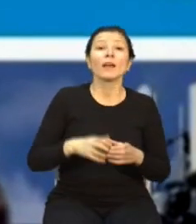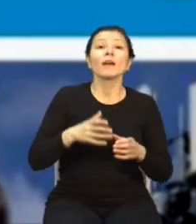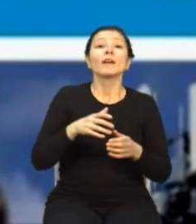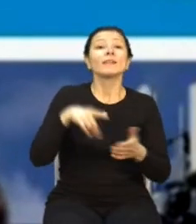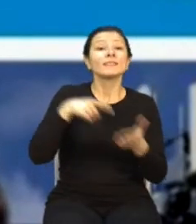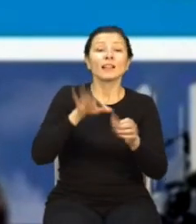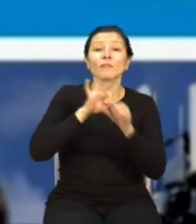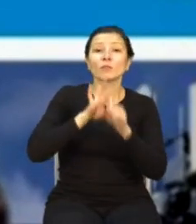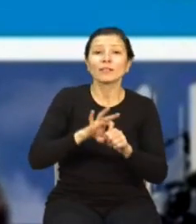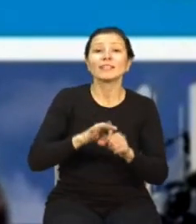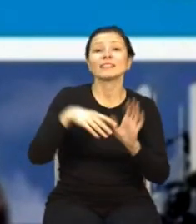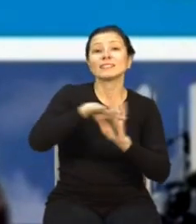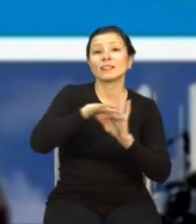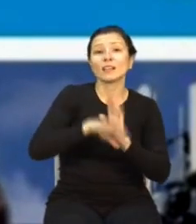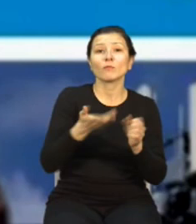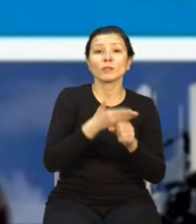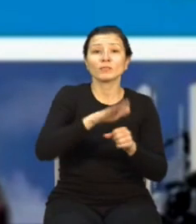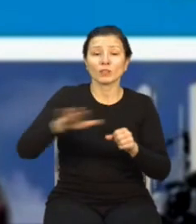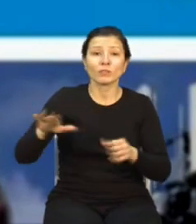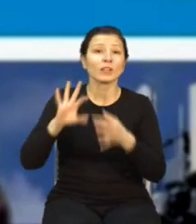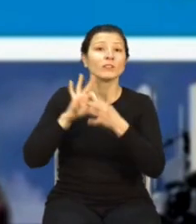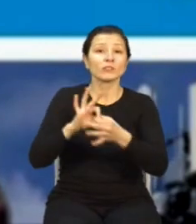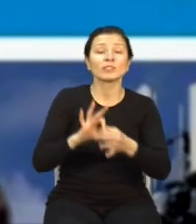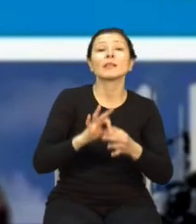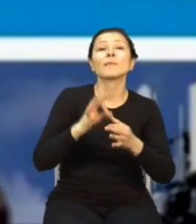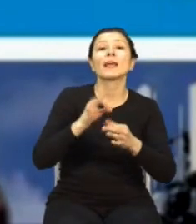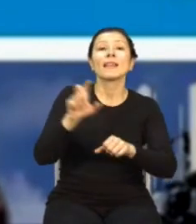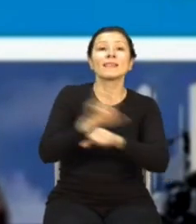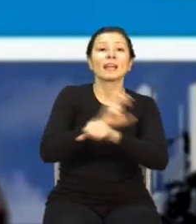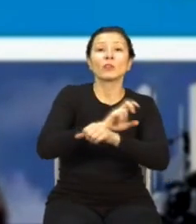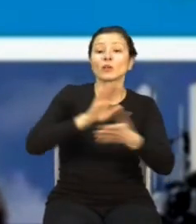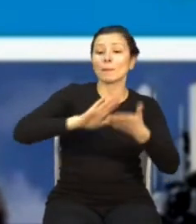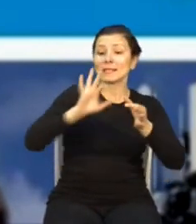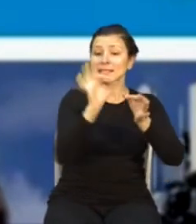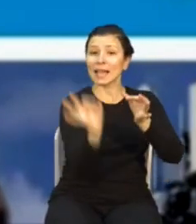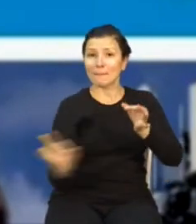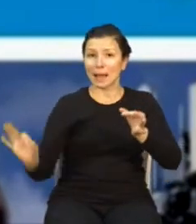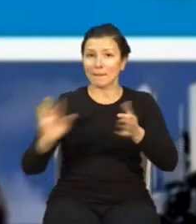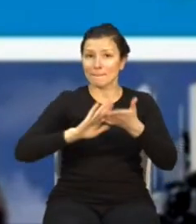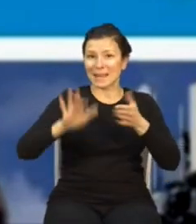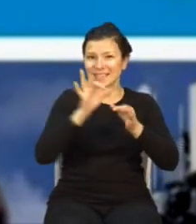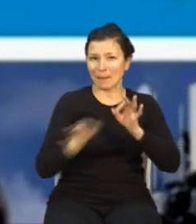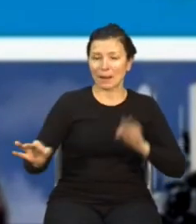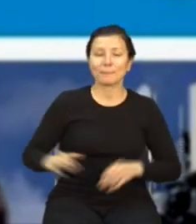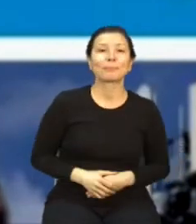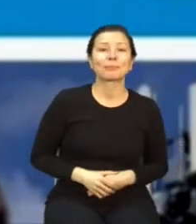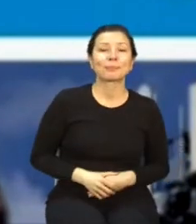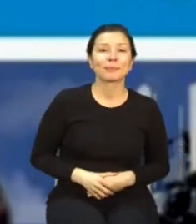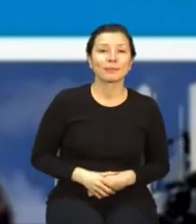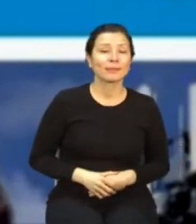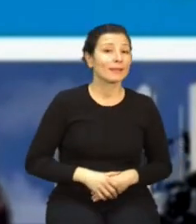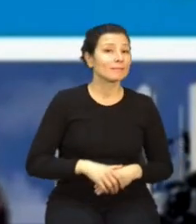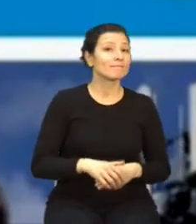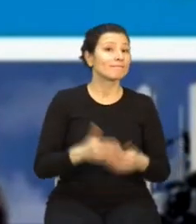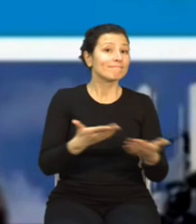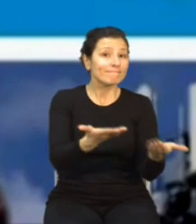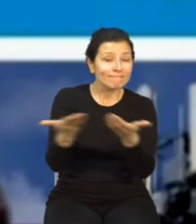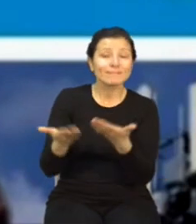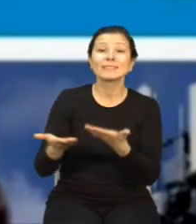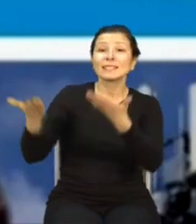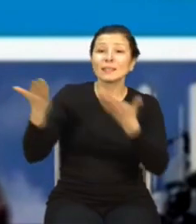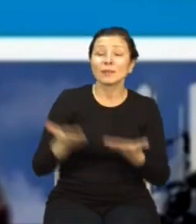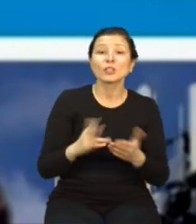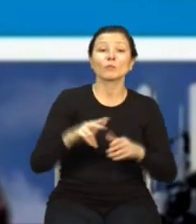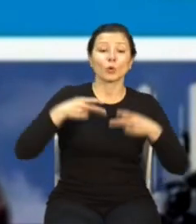technologii bezprzewodowych. I również pragnę skorzystać z tej okazji i zaprosić Państwa do udziału w trzech